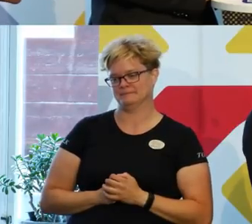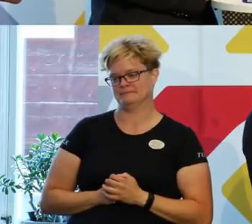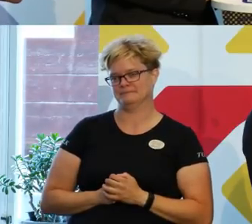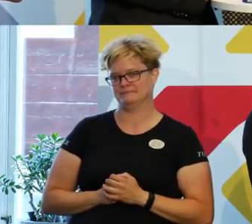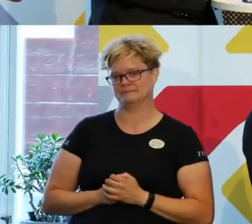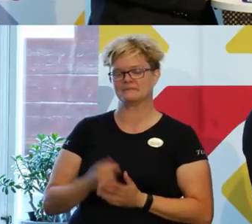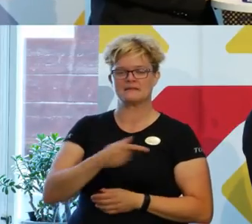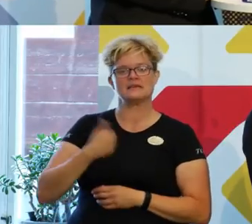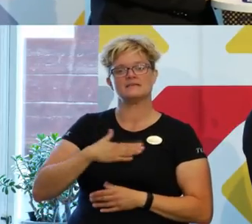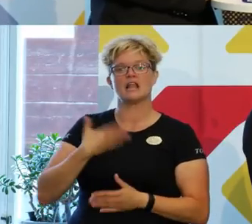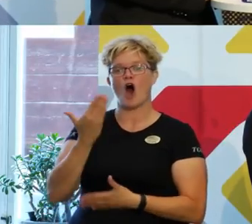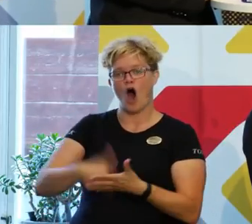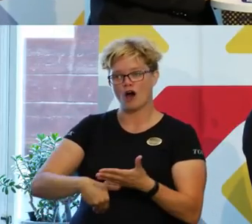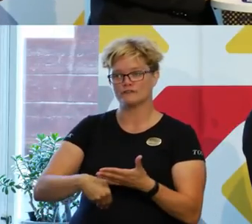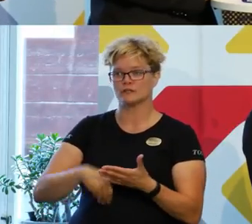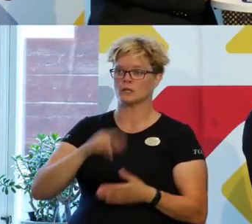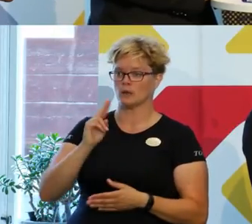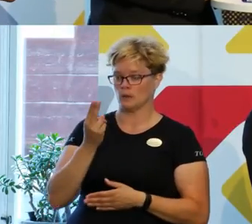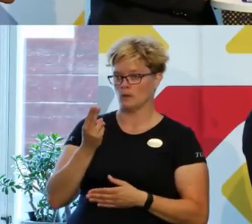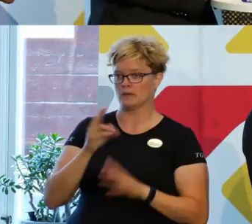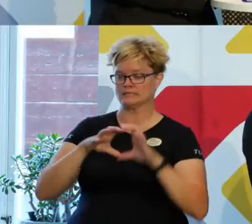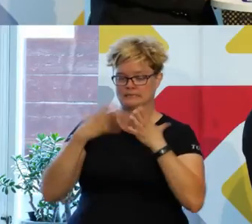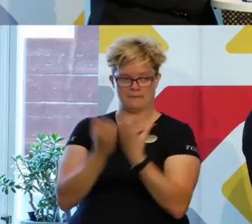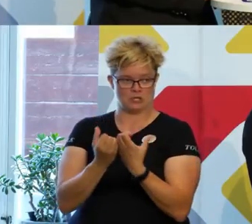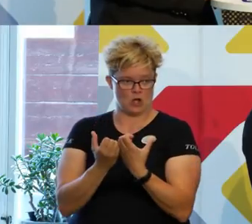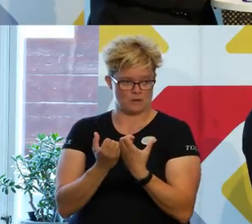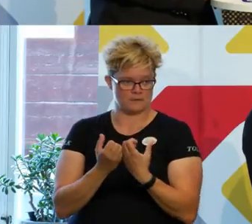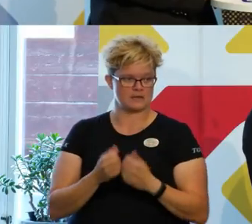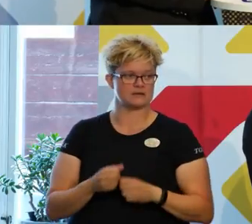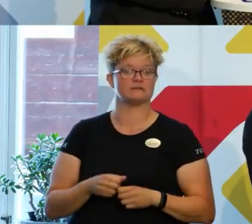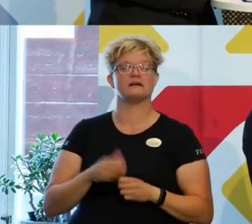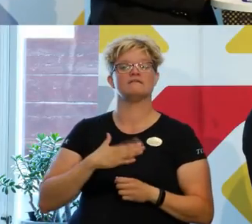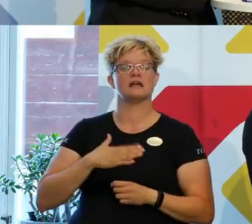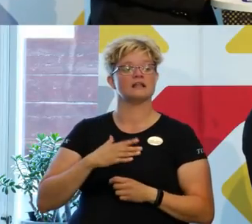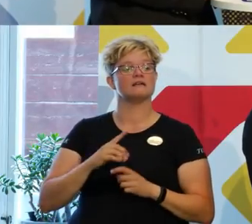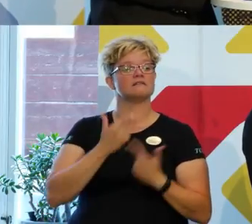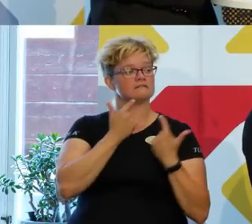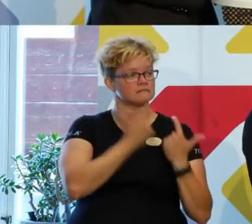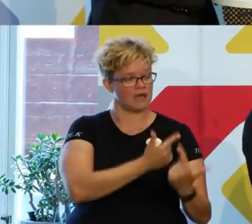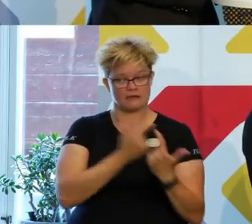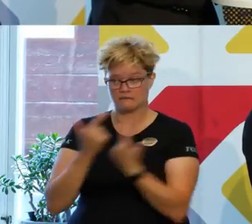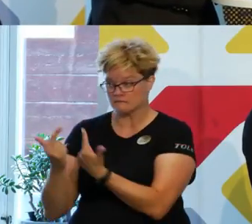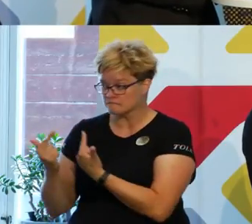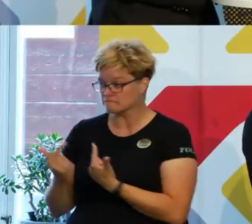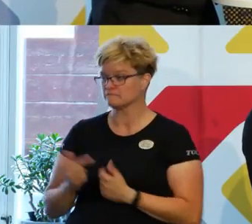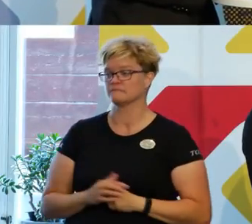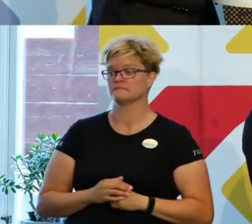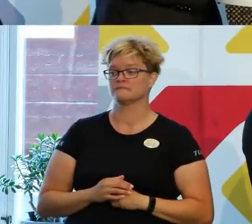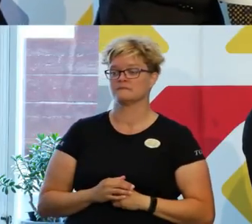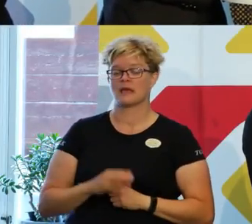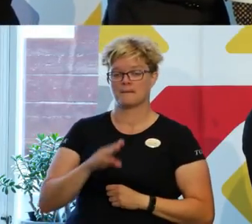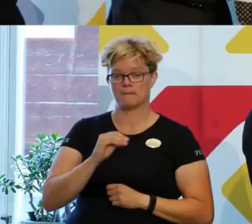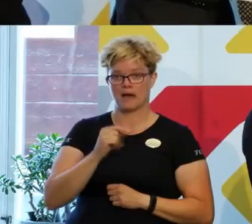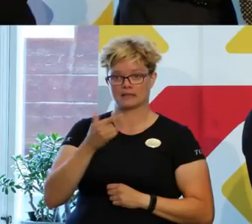Och då vill vi avsluta det här seminariet. Dels att tacka så mycket för att